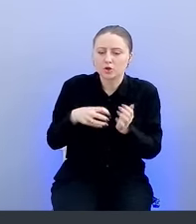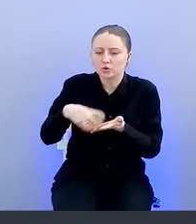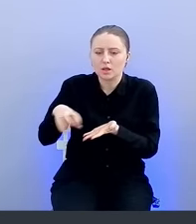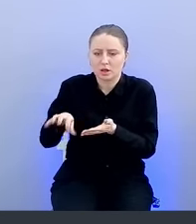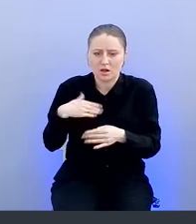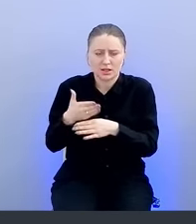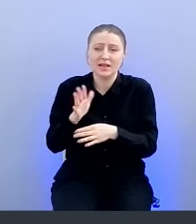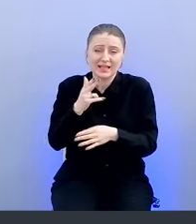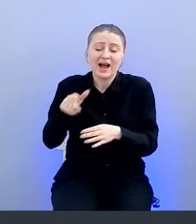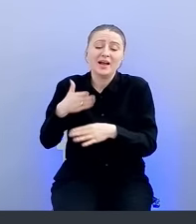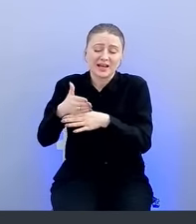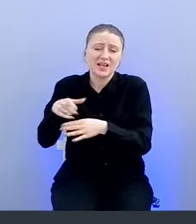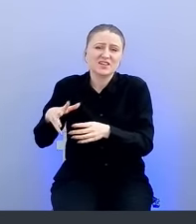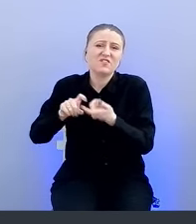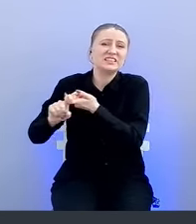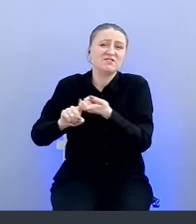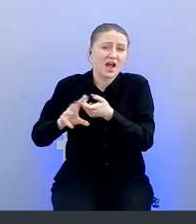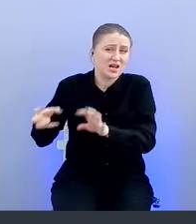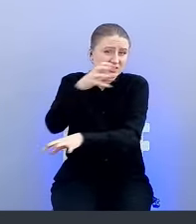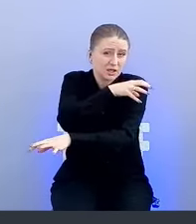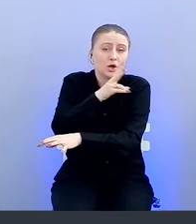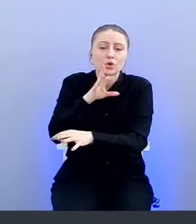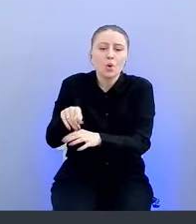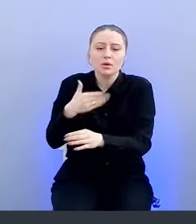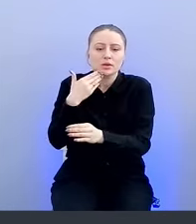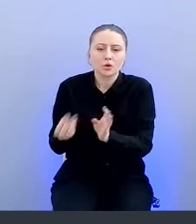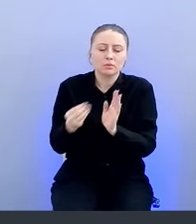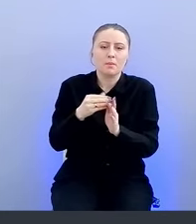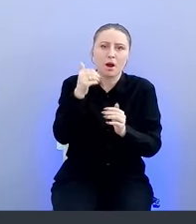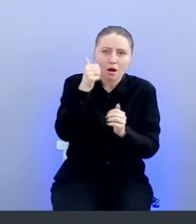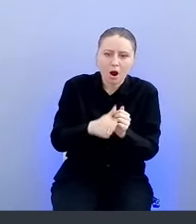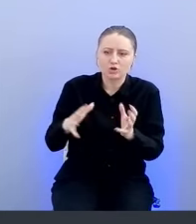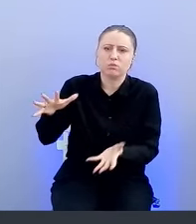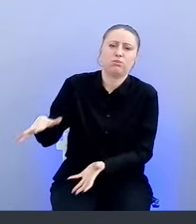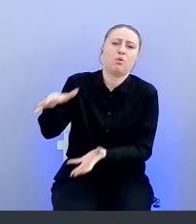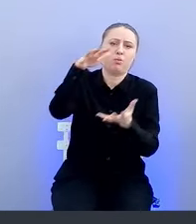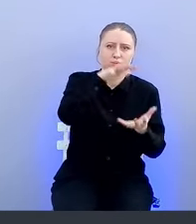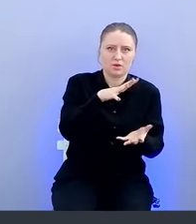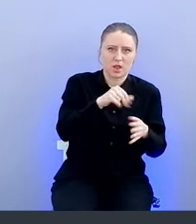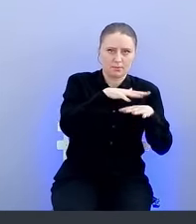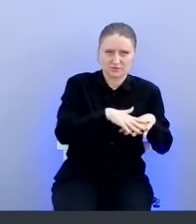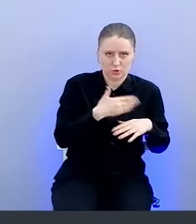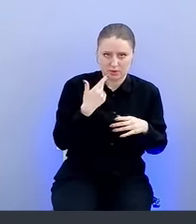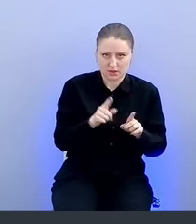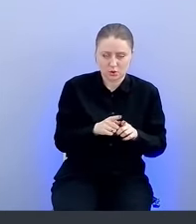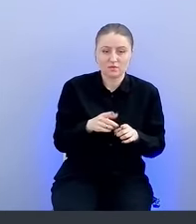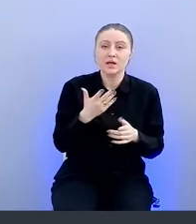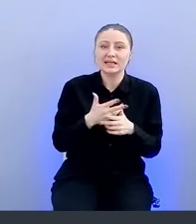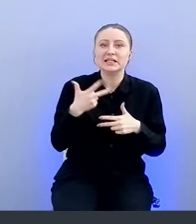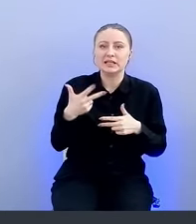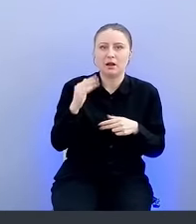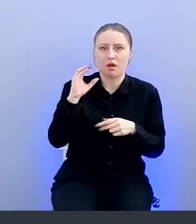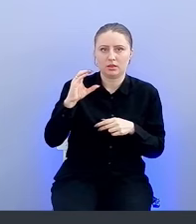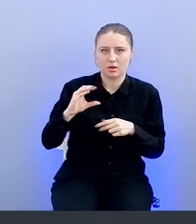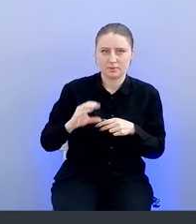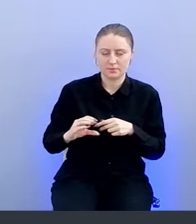в смысле они хранятся в связи, но они не загружаются просто балком каждый раз на платформу. Производится три этапа